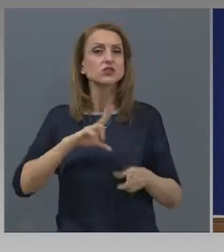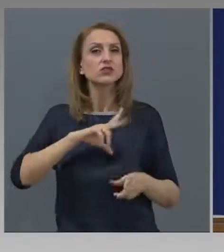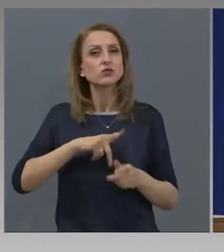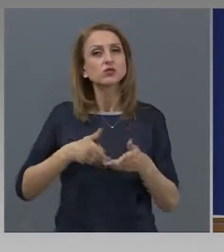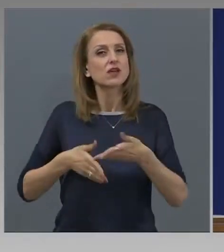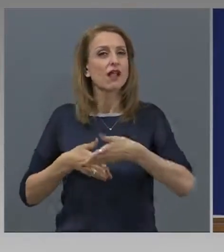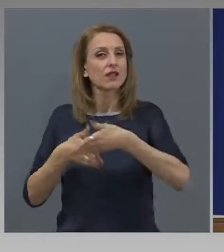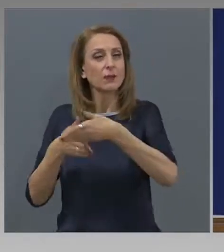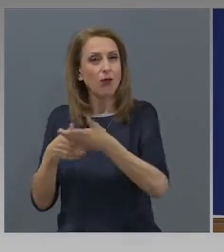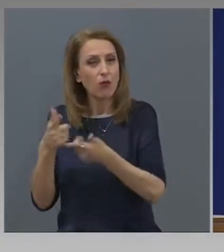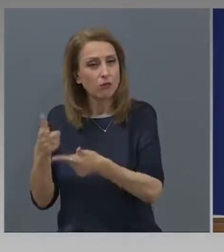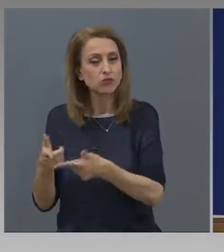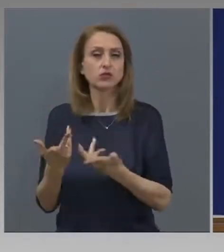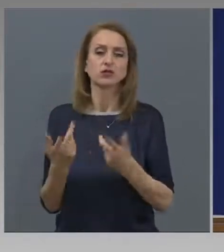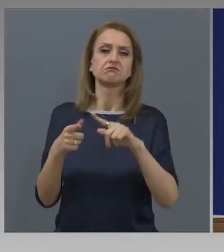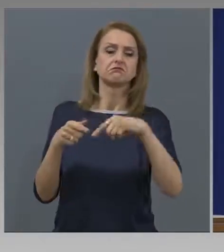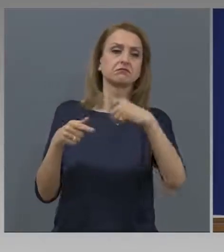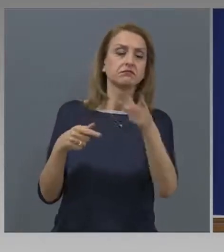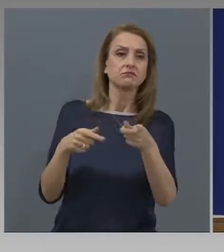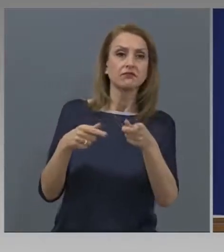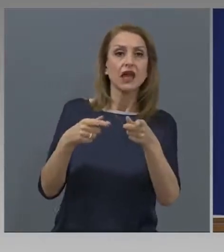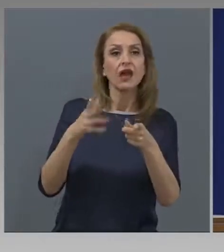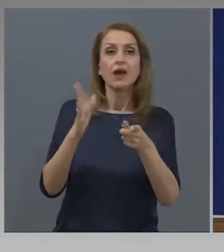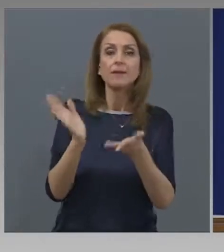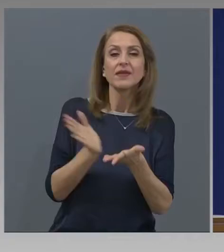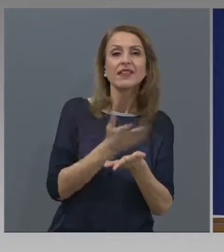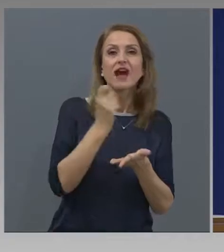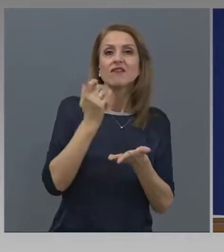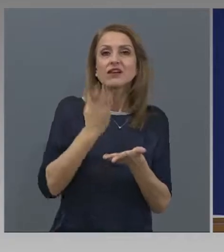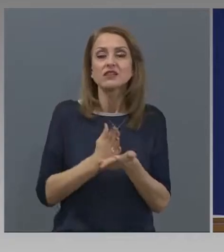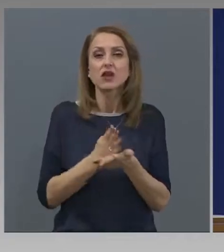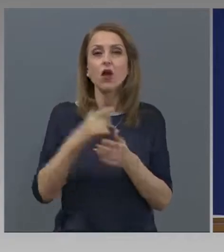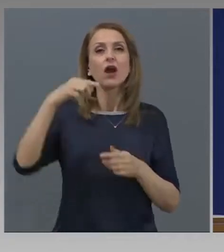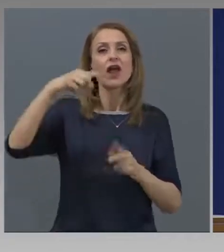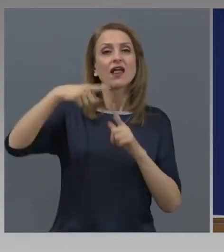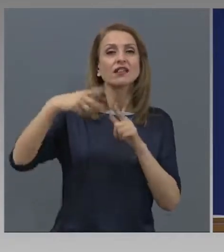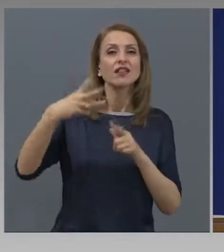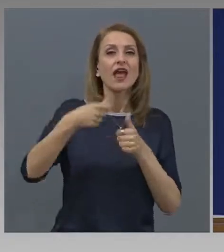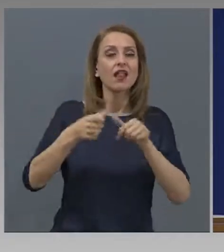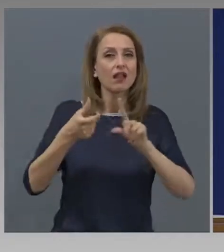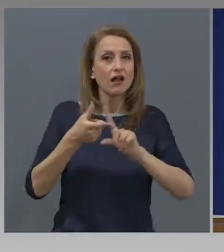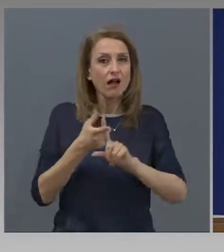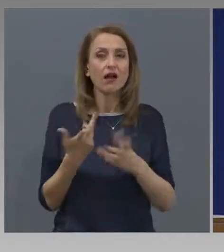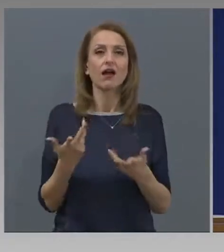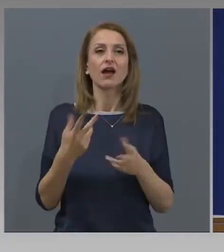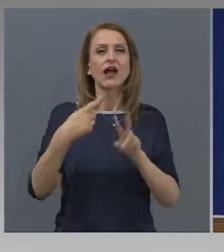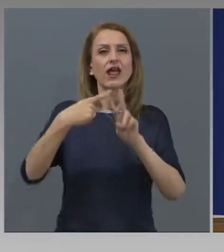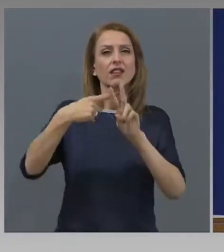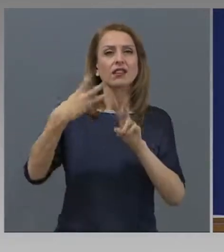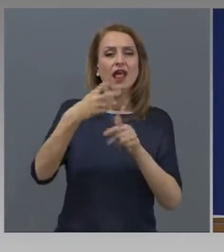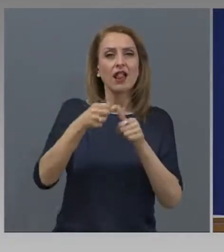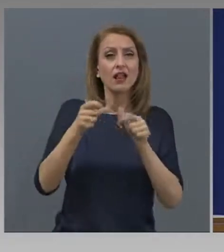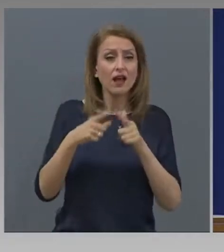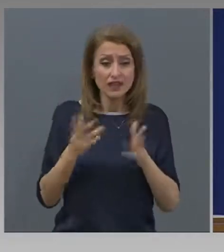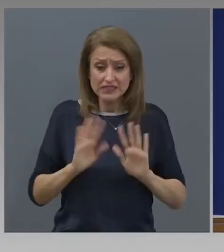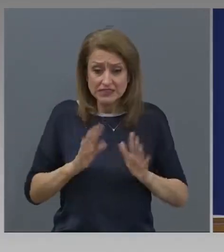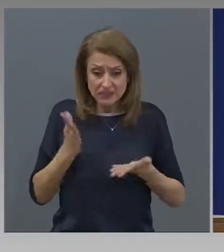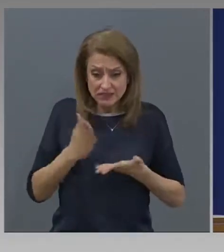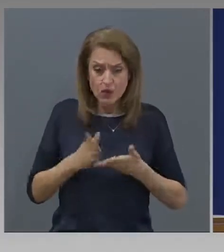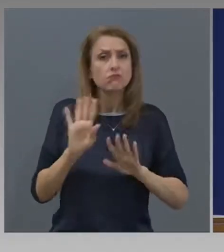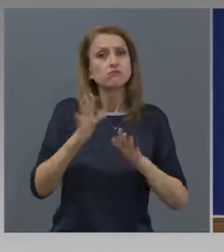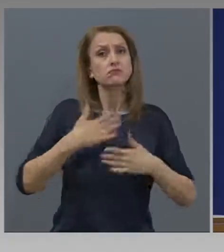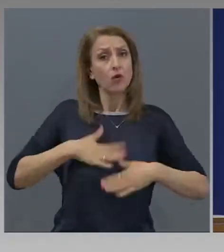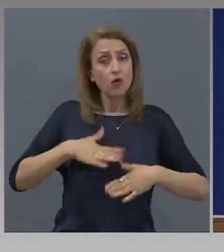помощи, така и хората, които имат изтичащи срокове с телки, с неок. Всички тези срокове се удължават автоматично